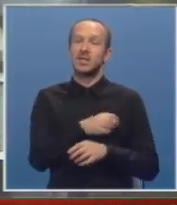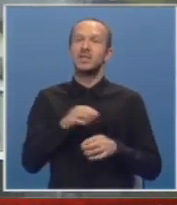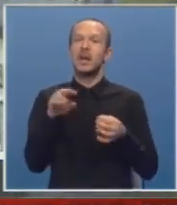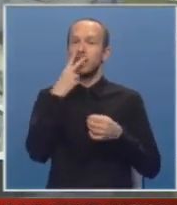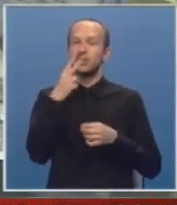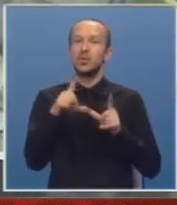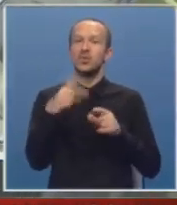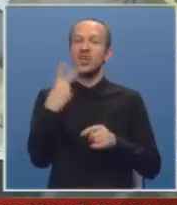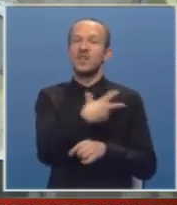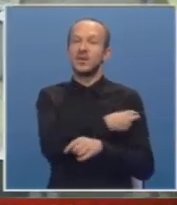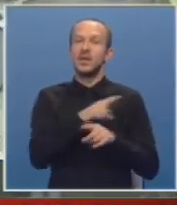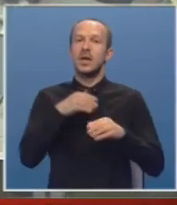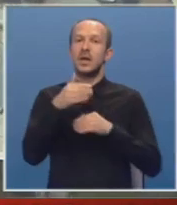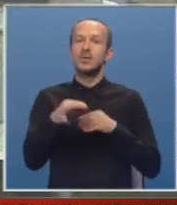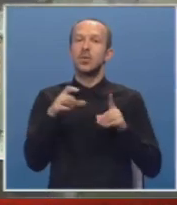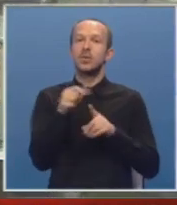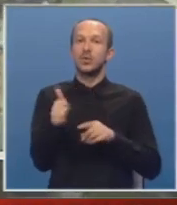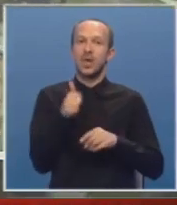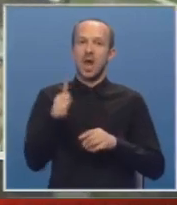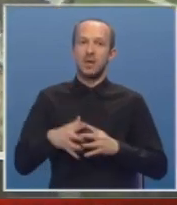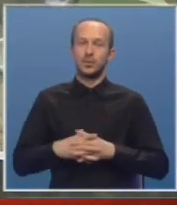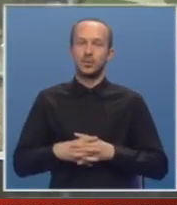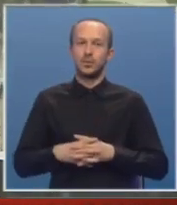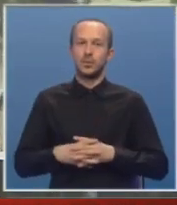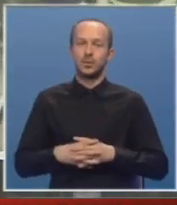predviđena u dvije dose u razmaku od godinu dana.